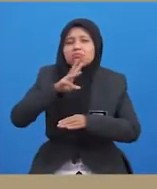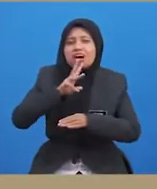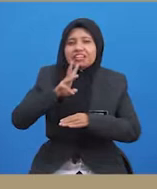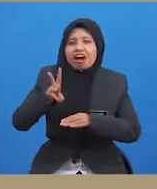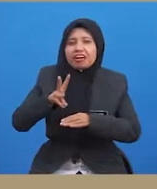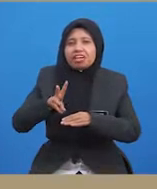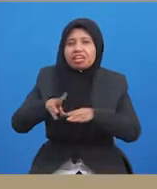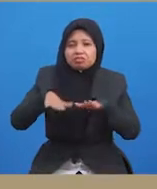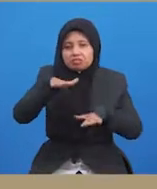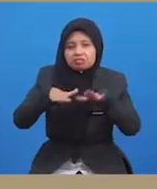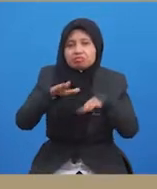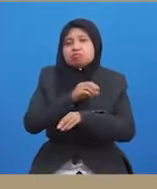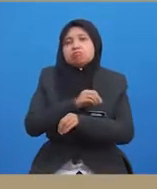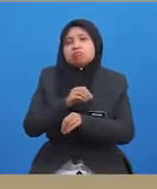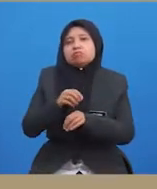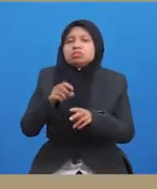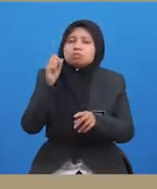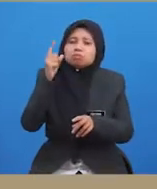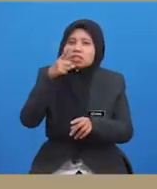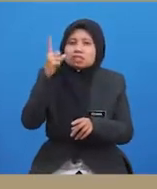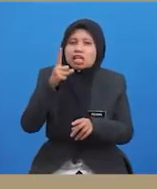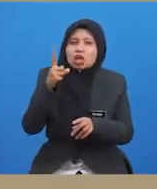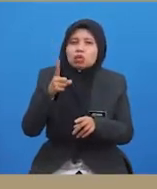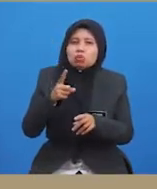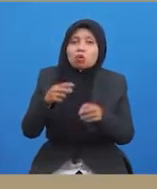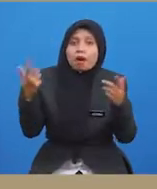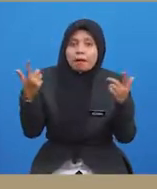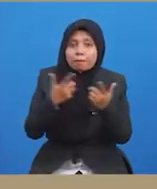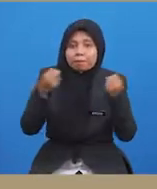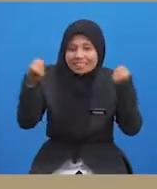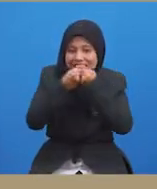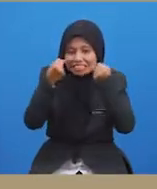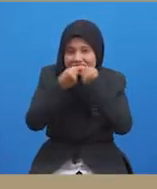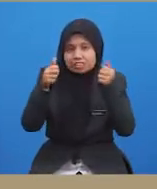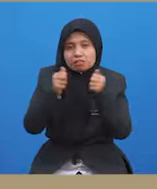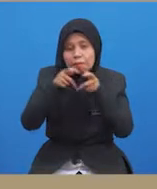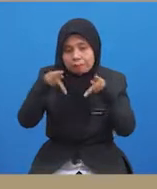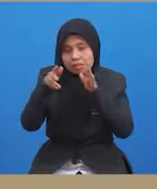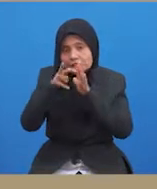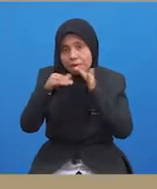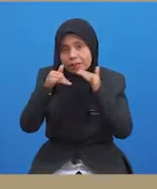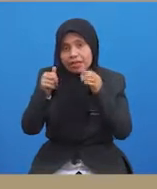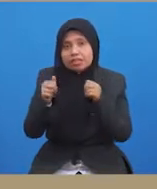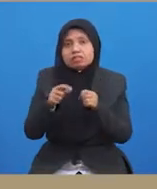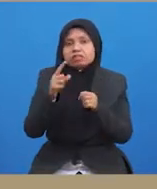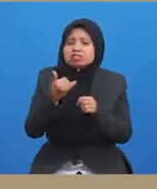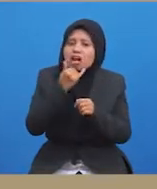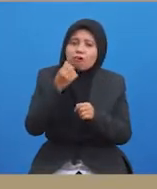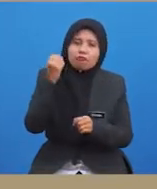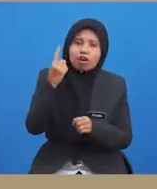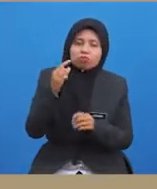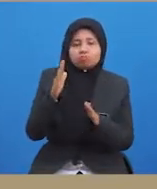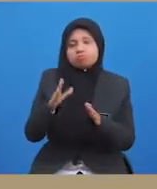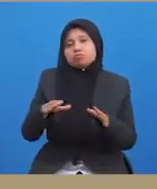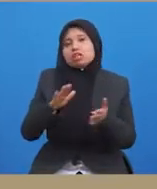tidak rata menyebabkan sering berlakunya perlanggaran antara pemain dengan itu salah faham akan